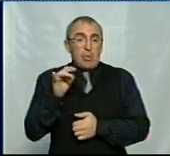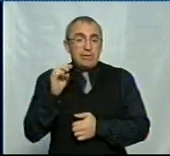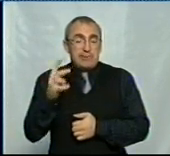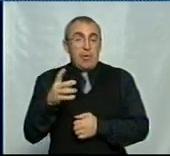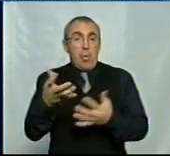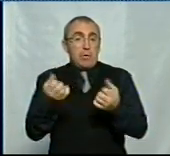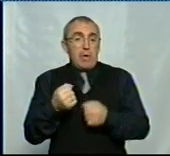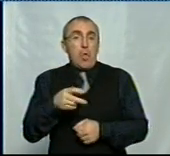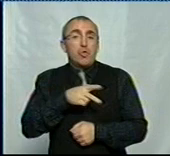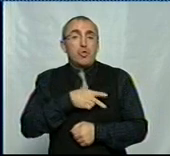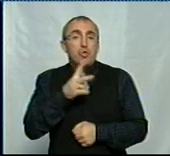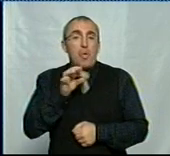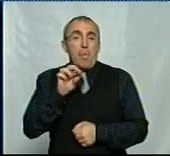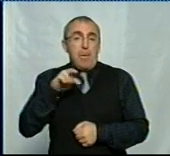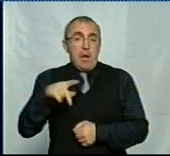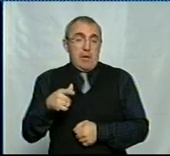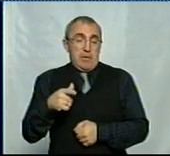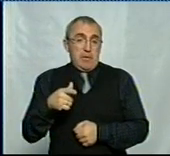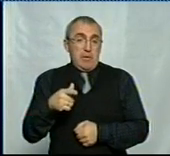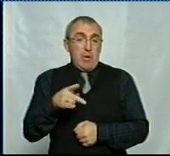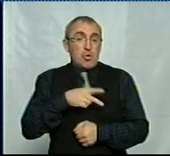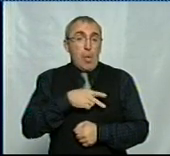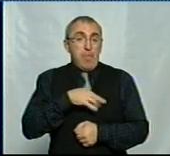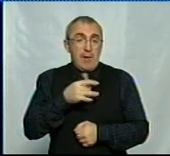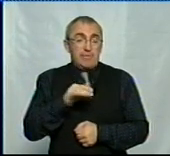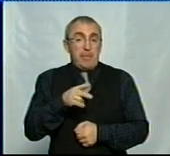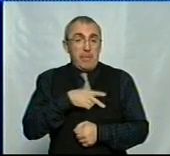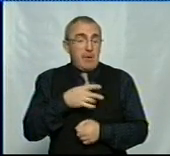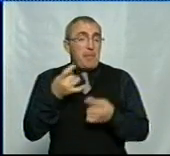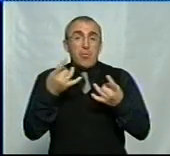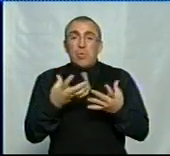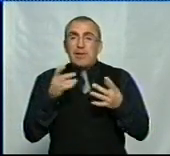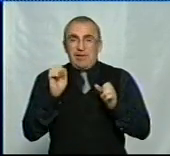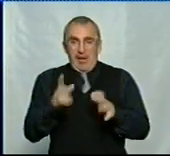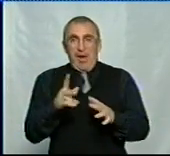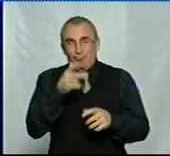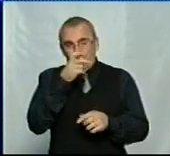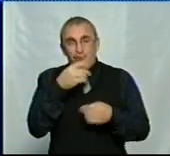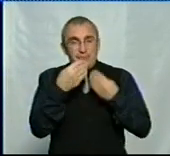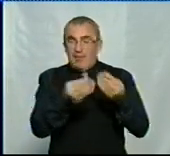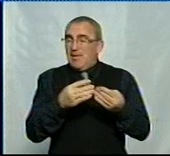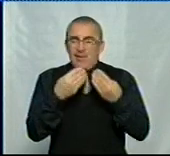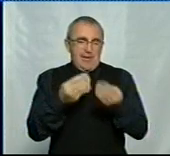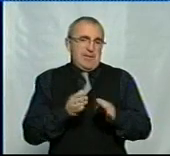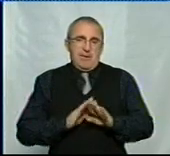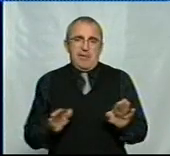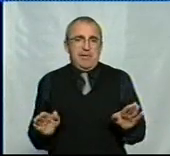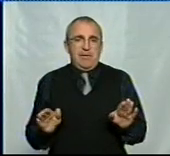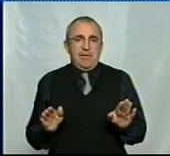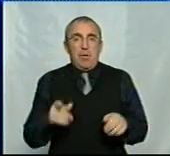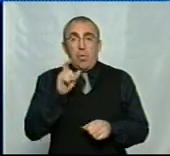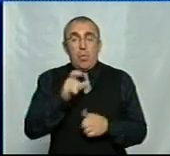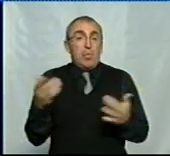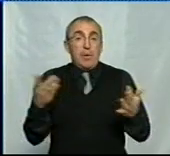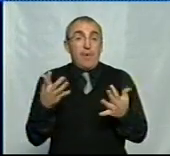Нобелівську премію. І ви знаєте, як журналіст, що Нобелівська премія просто так не видається. І не дається. Тобто, люди,